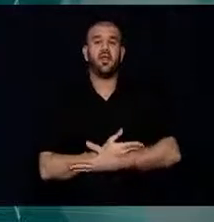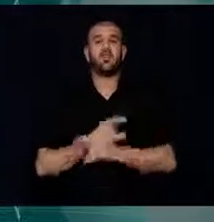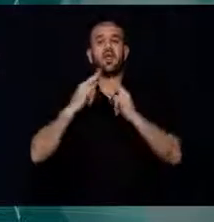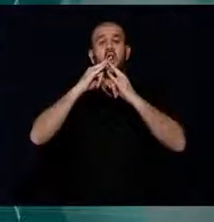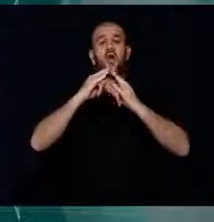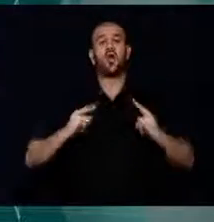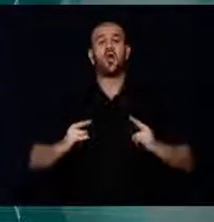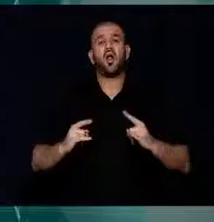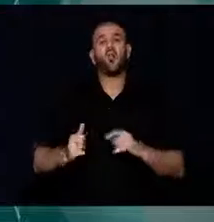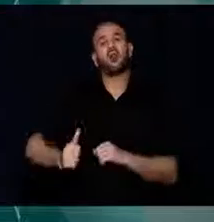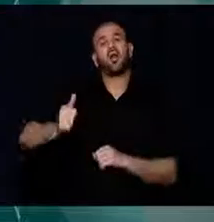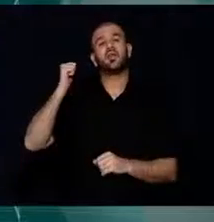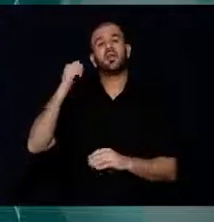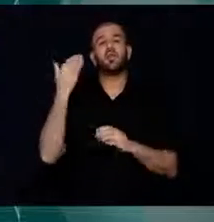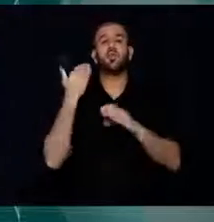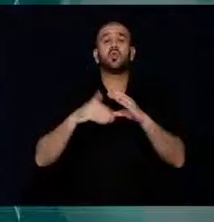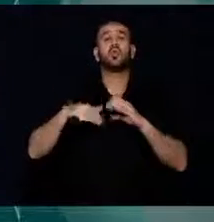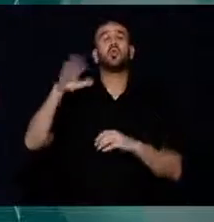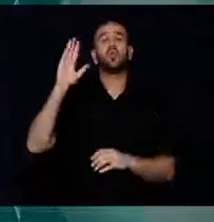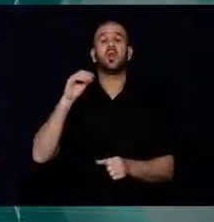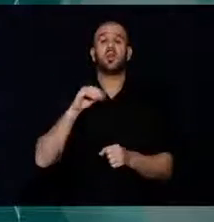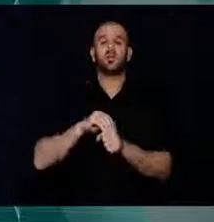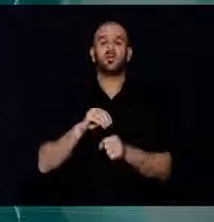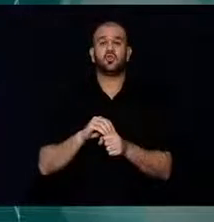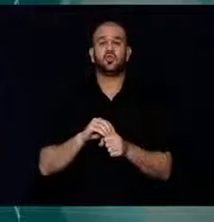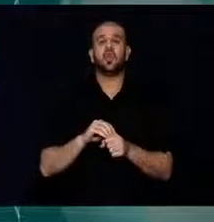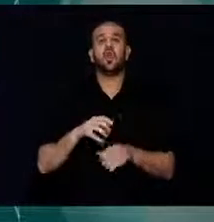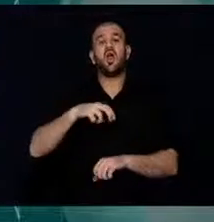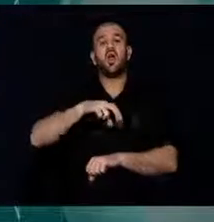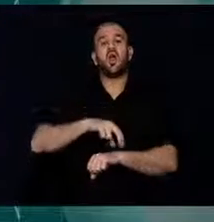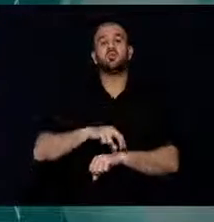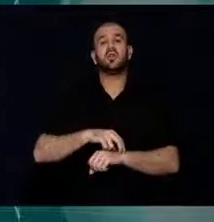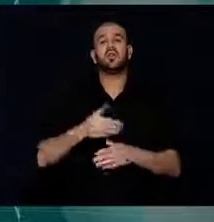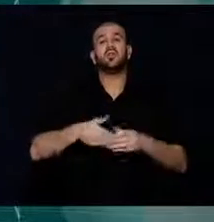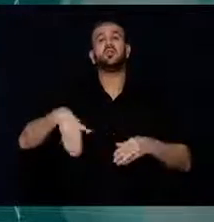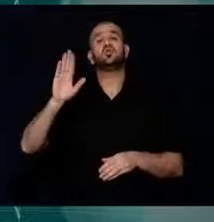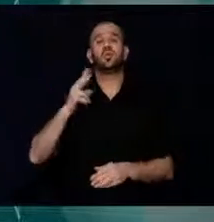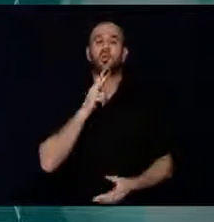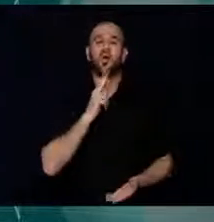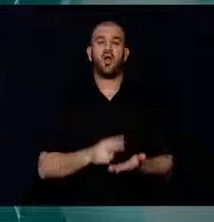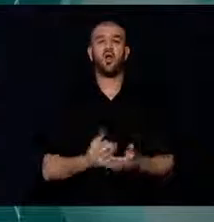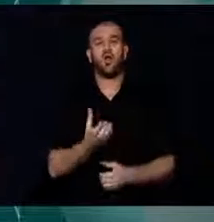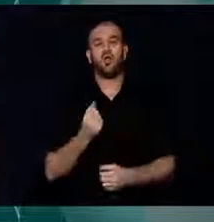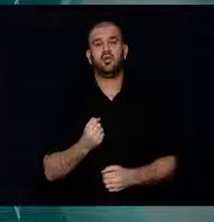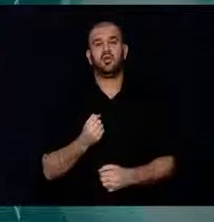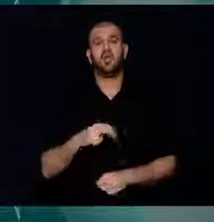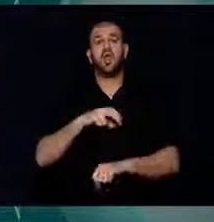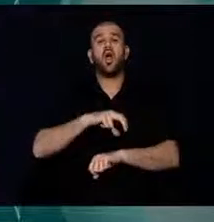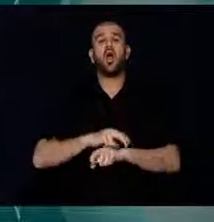kampa geri gönderilmemesi için taburcu etmeme kararı aldı.